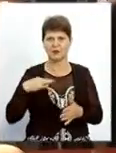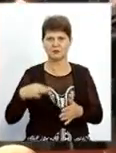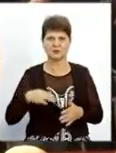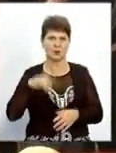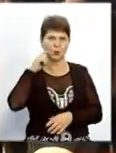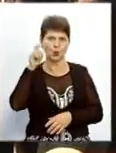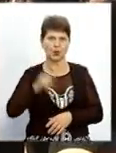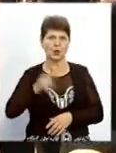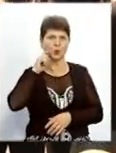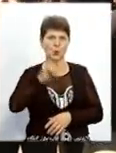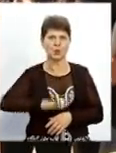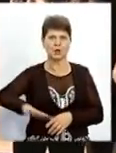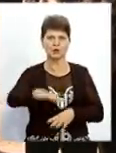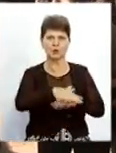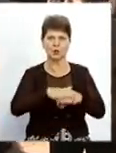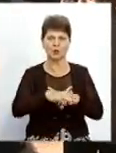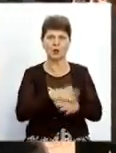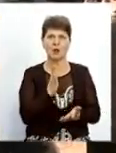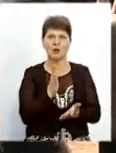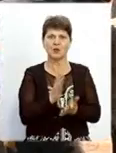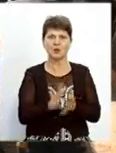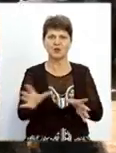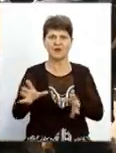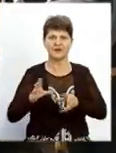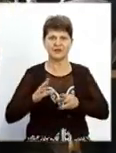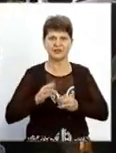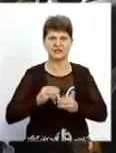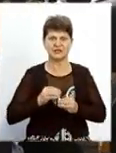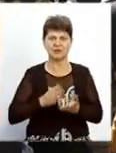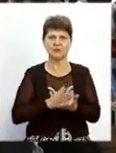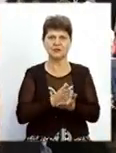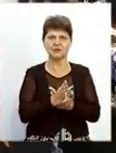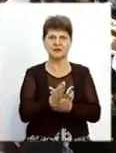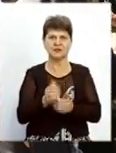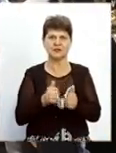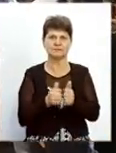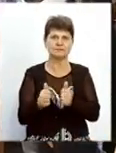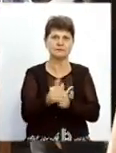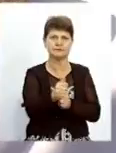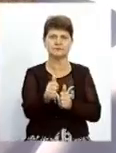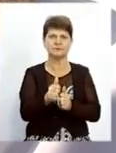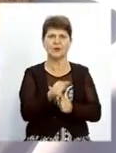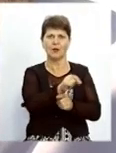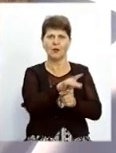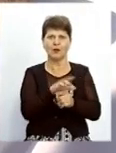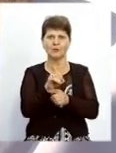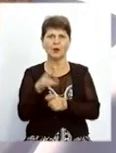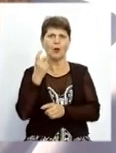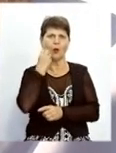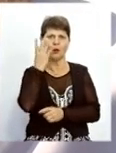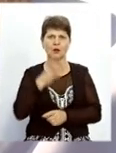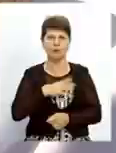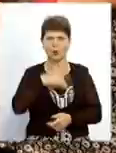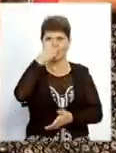народу. Перебували з ним безпосередньо на передових позиціях, під обстрілями були. Я завжди був